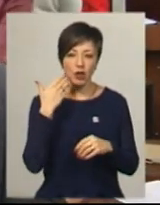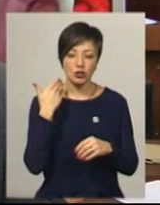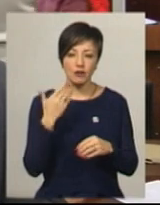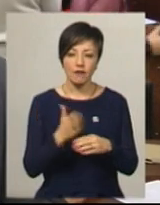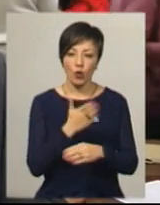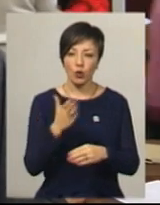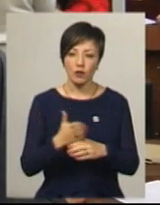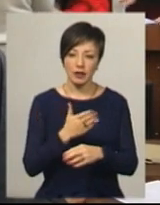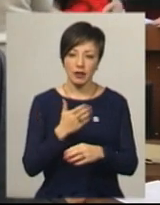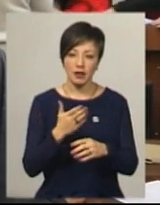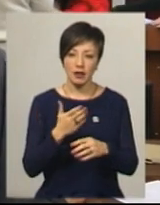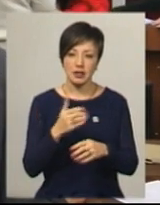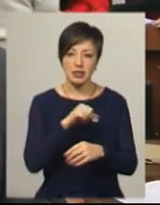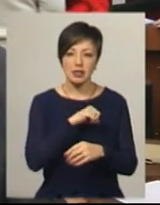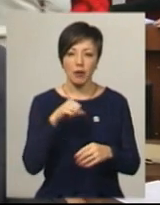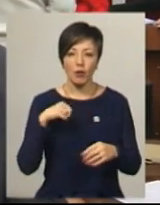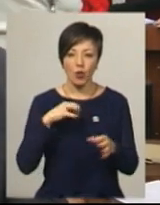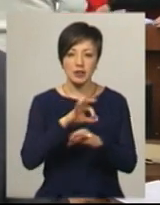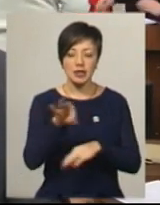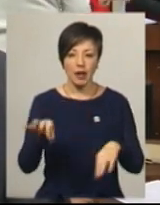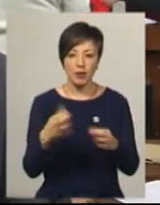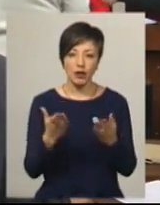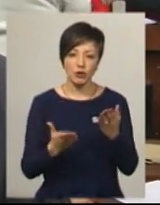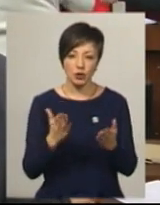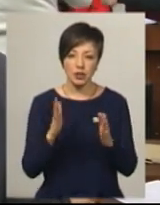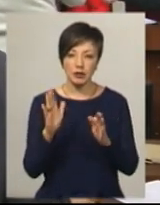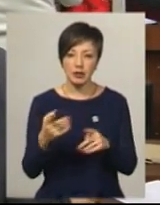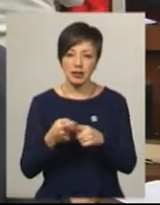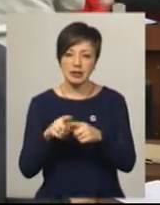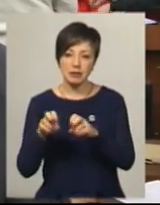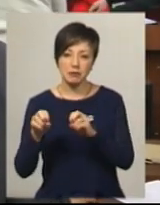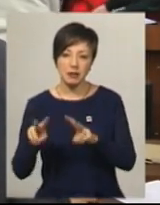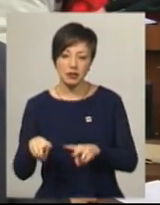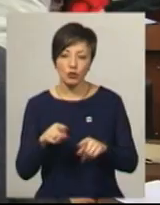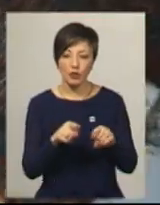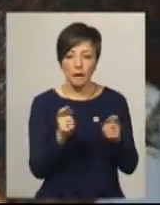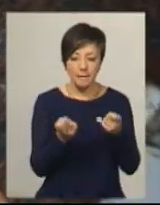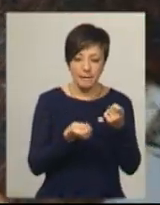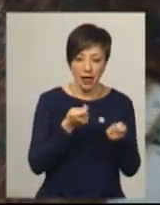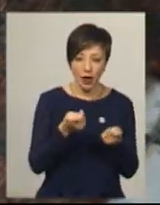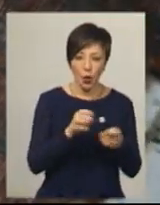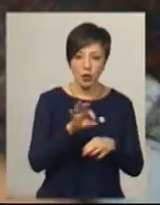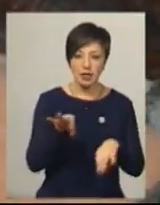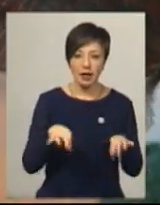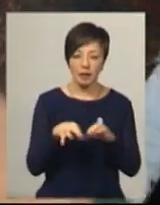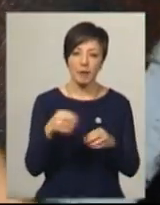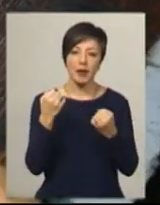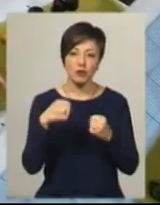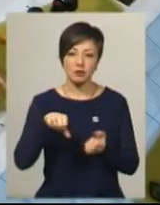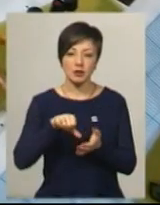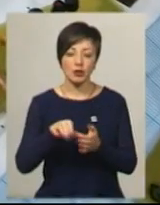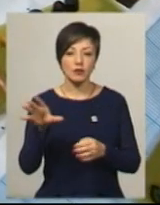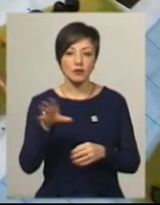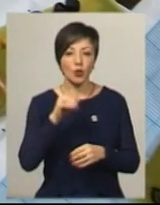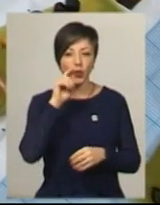виготовлення самої схеми. Якщо там в нас тільки на транзисторах, тут же використовуються мікросхема. Переможці представляють томуть нашу область на